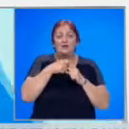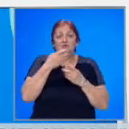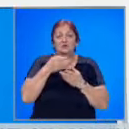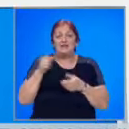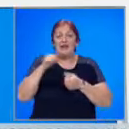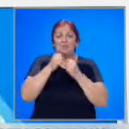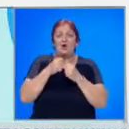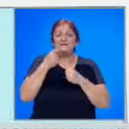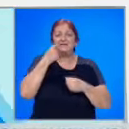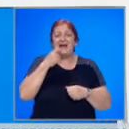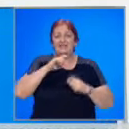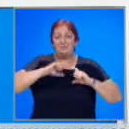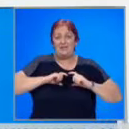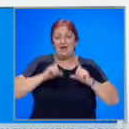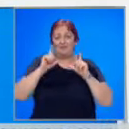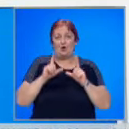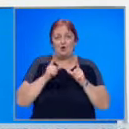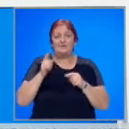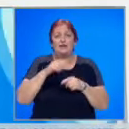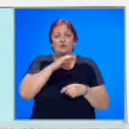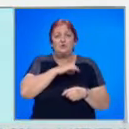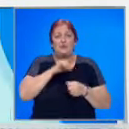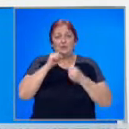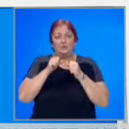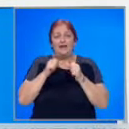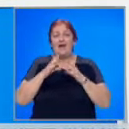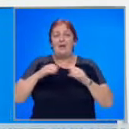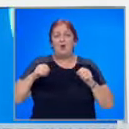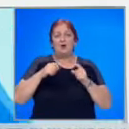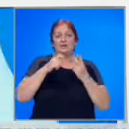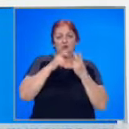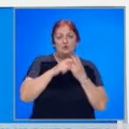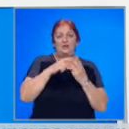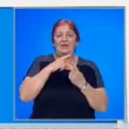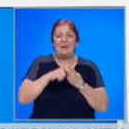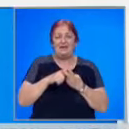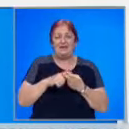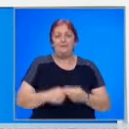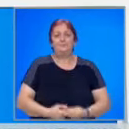Стойка Кръстева ще се бори за злата медал в Токио, след като успя да победи японката Цукими на Мики.